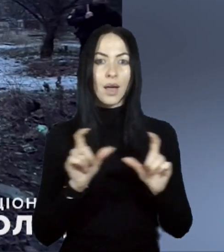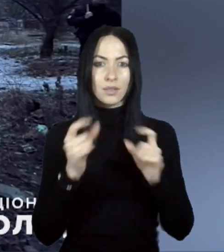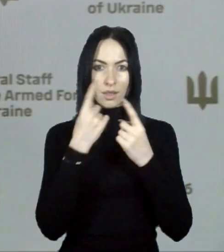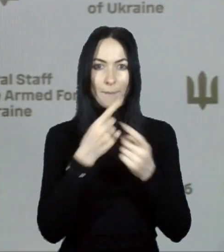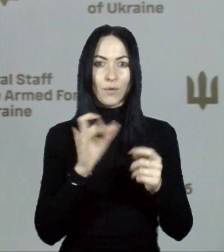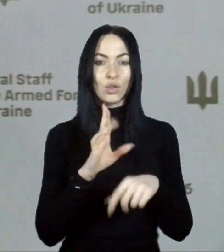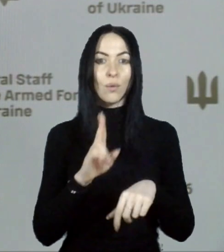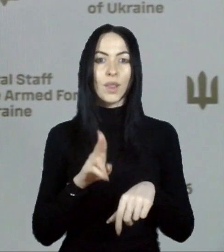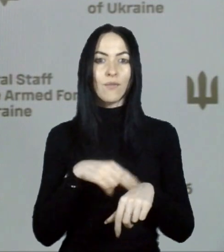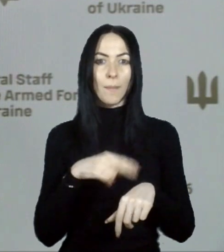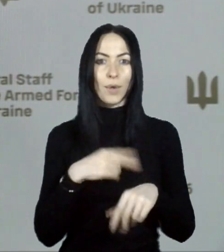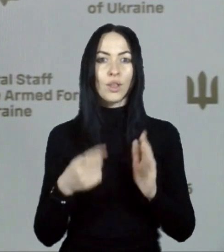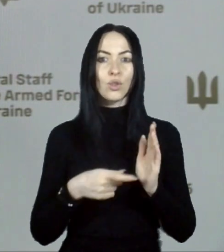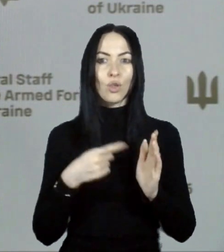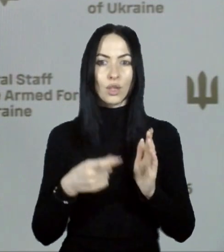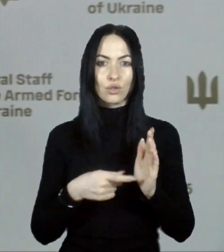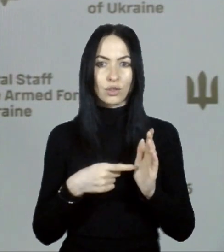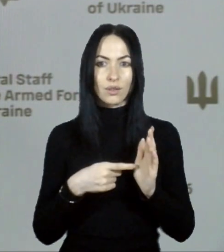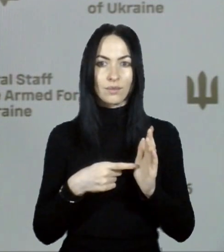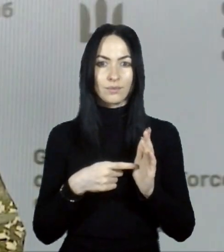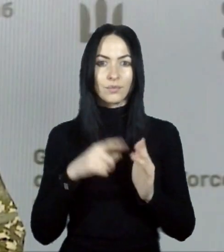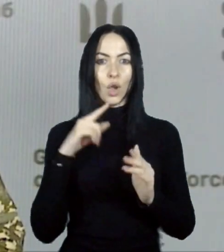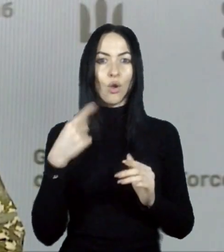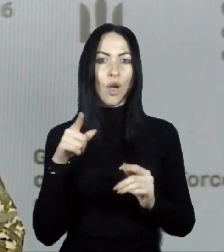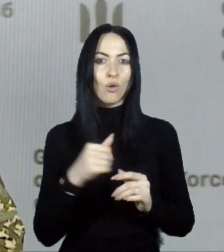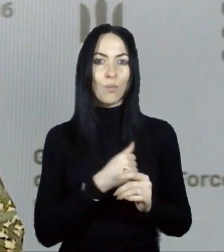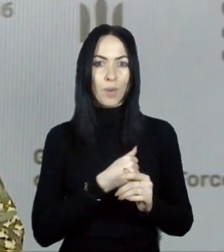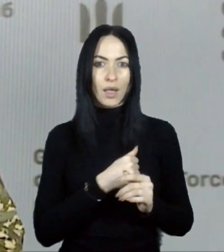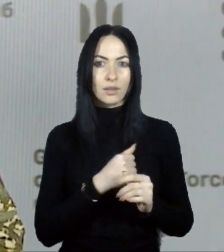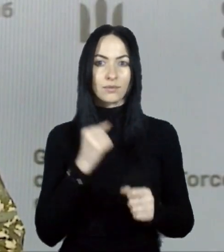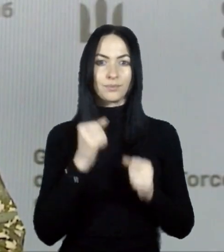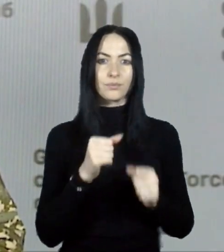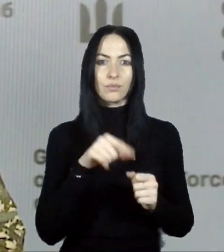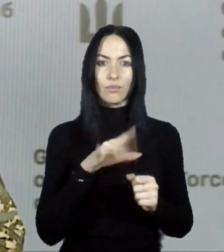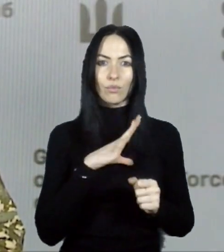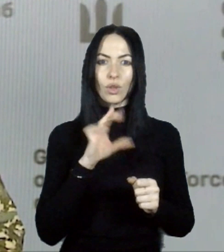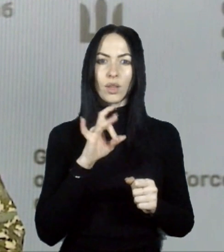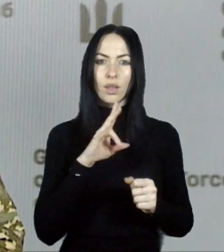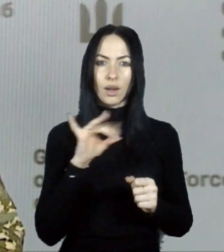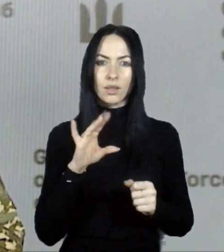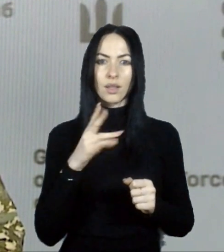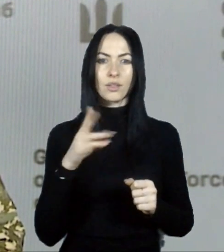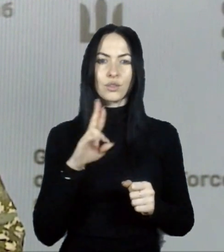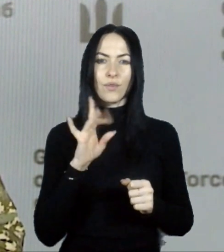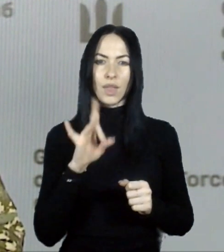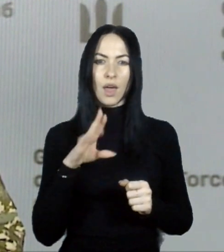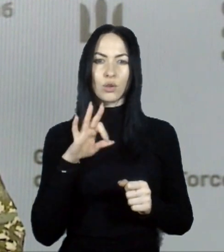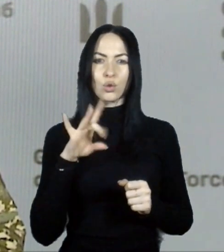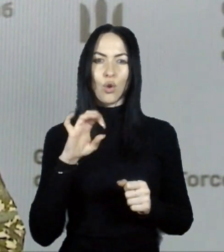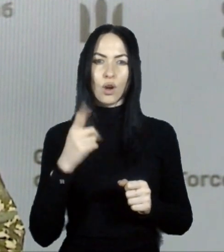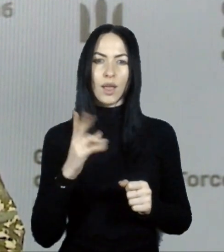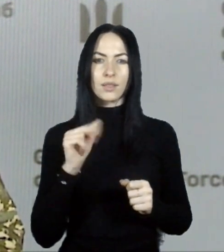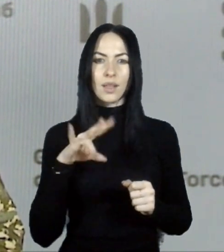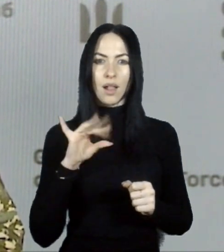Донеччини. Авіаційних ударів російських окупантів зазнали Терни, Колодязі, Часів'яр, Торецьк, Калинове, Очеретине,